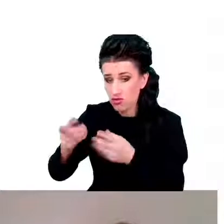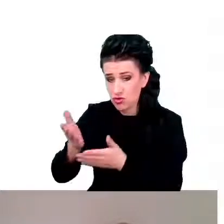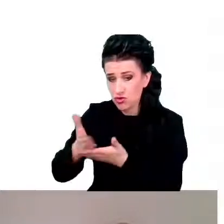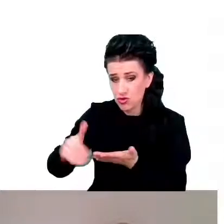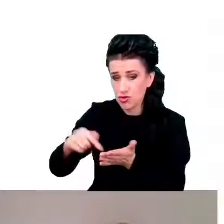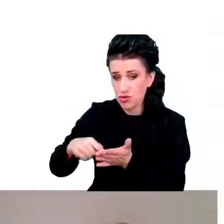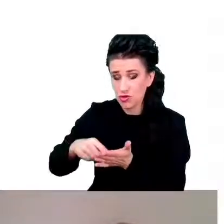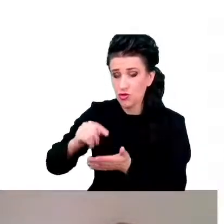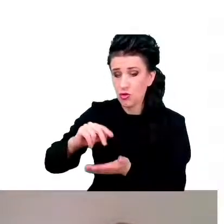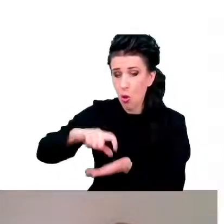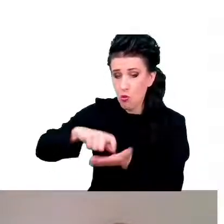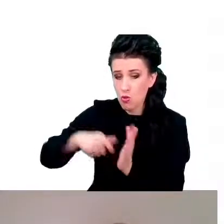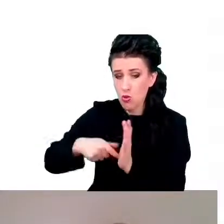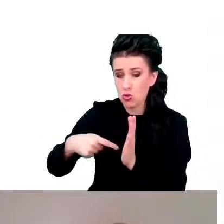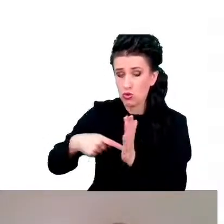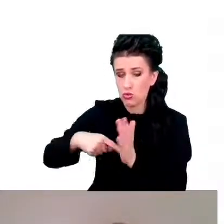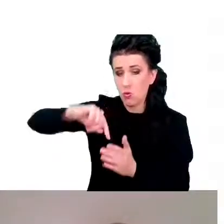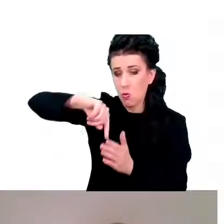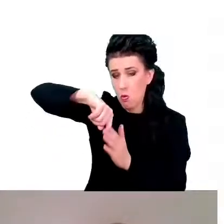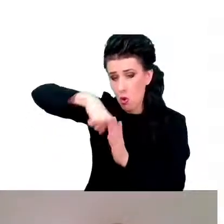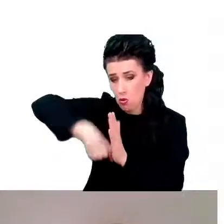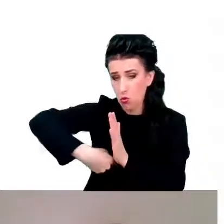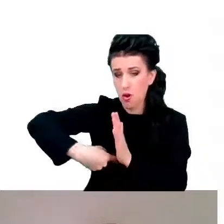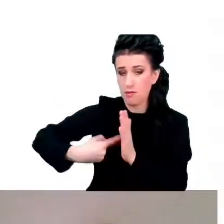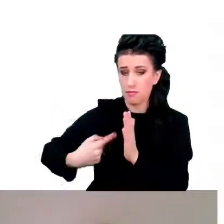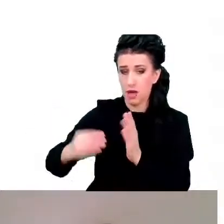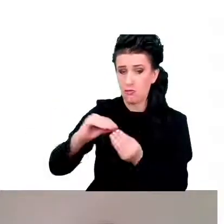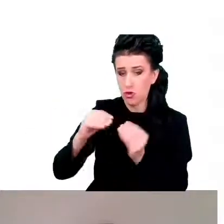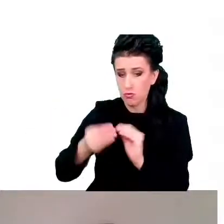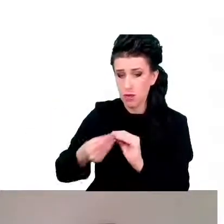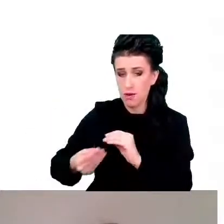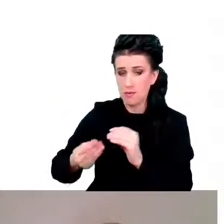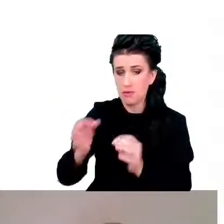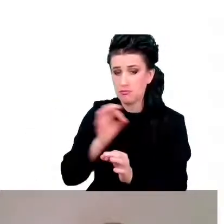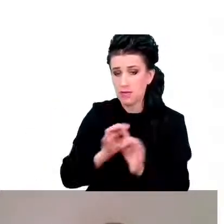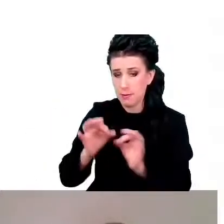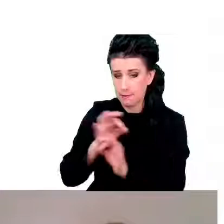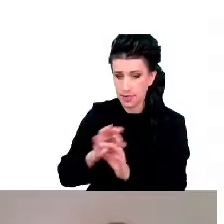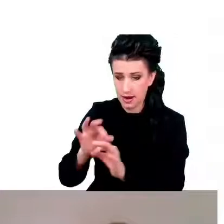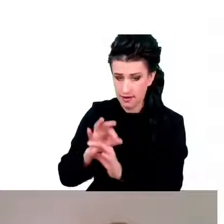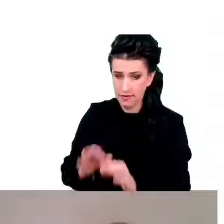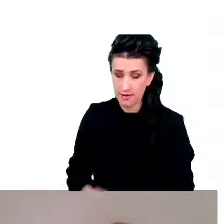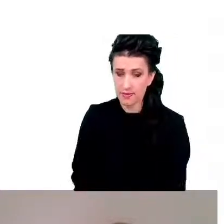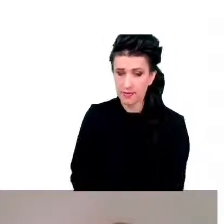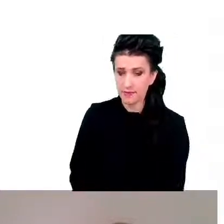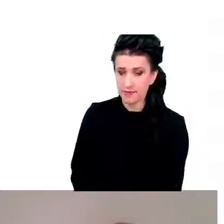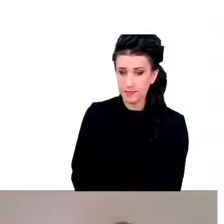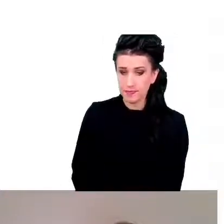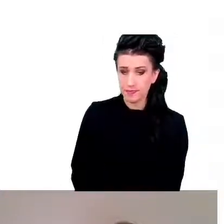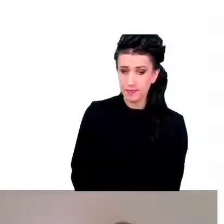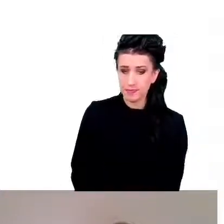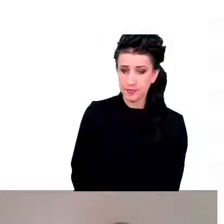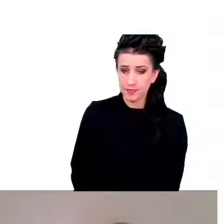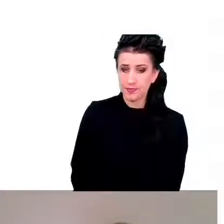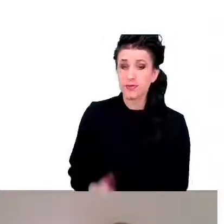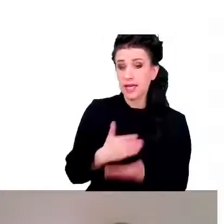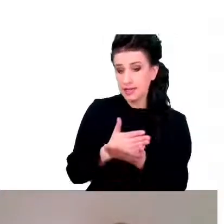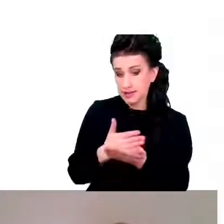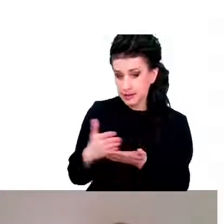pogłębia te deficyty w mechanizmach naprawczych. I w pewnym momencie